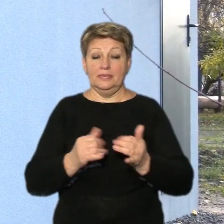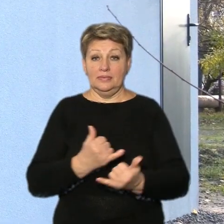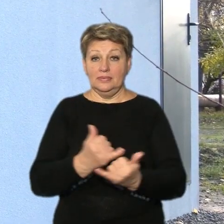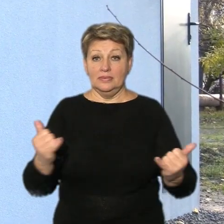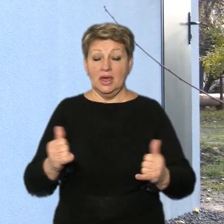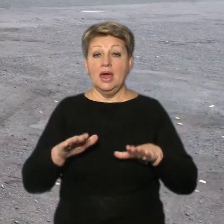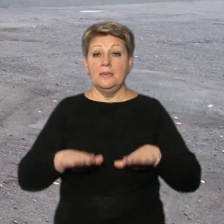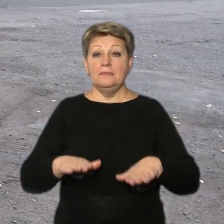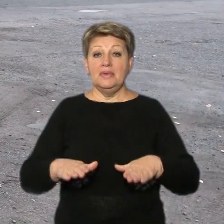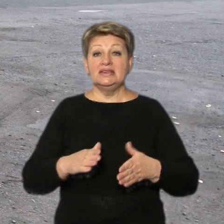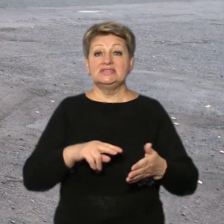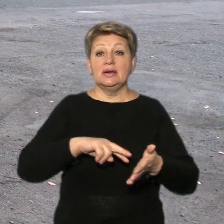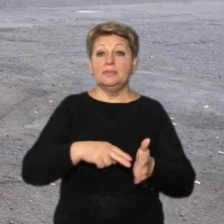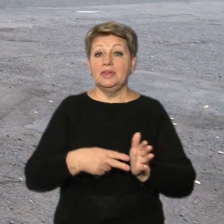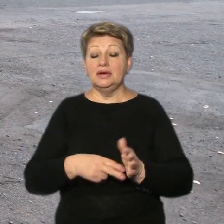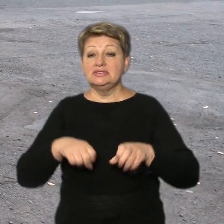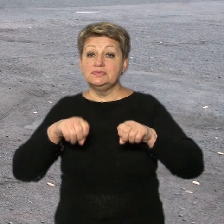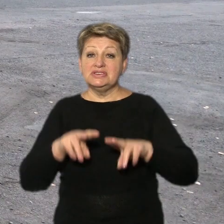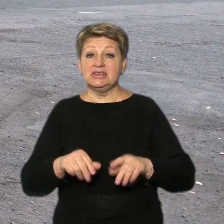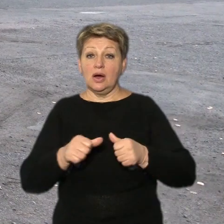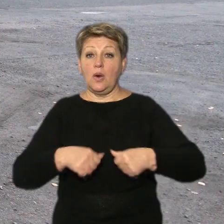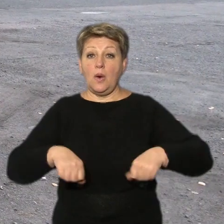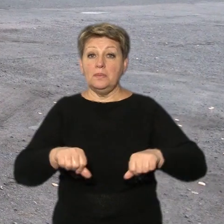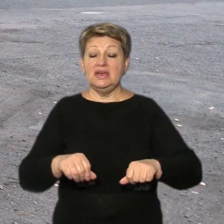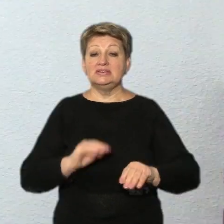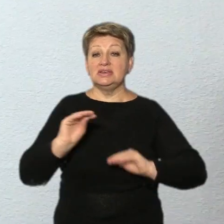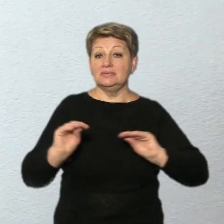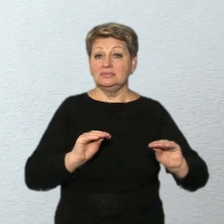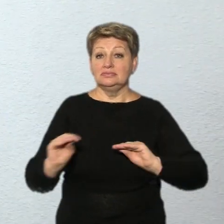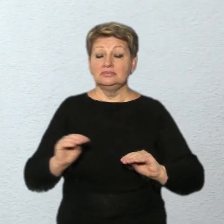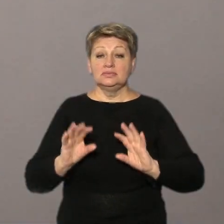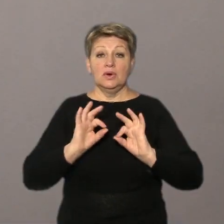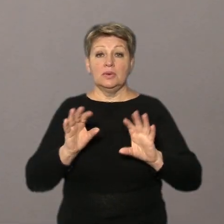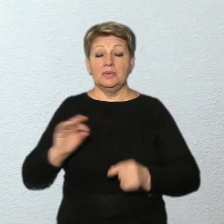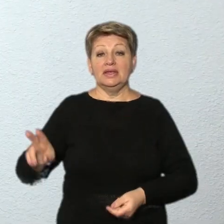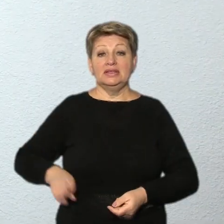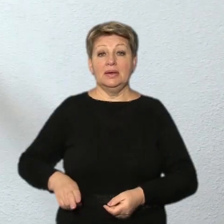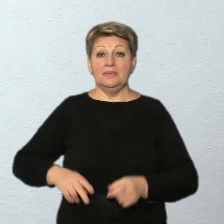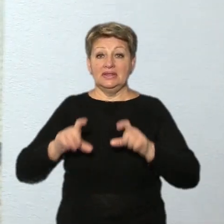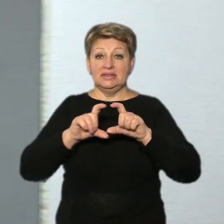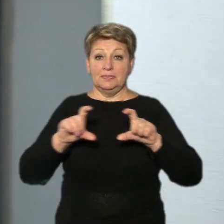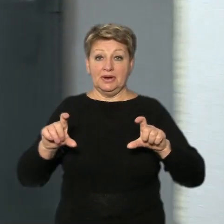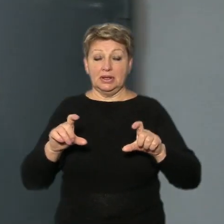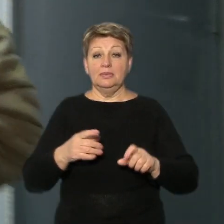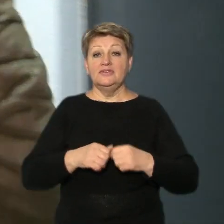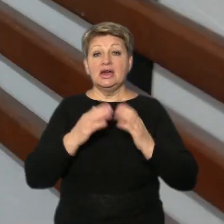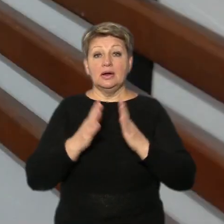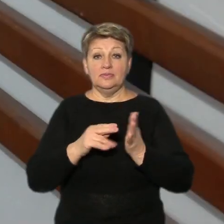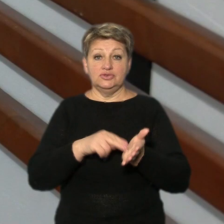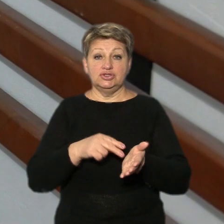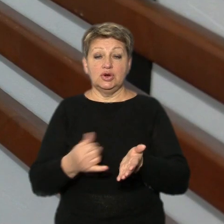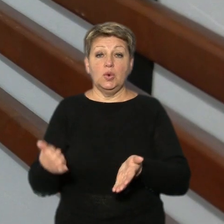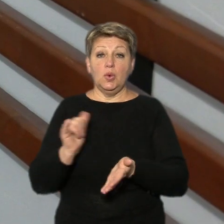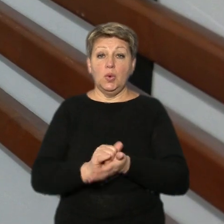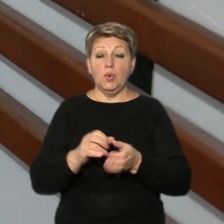розташування кожного планувала спеціальна комісія, пояснює директор департаменту цивільного захисту Сергій Озеран. Загалом у Черкасах встановлять